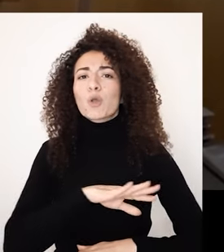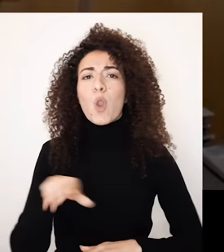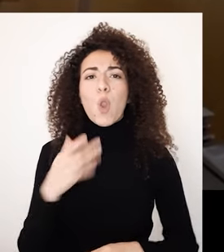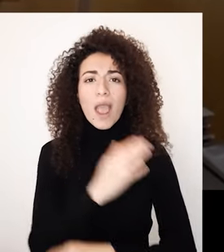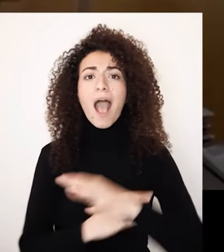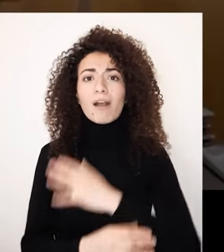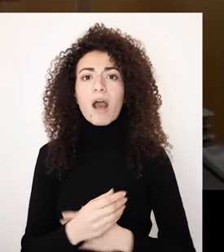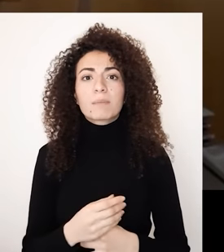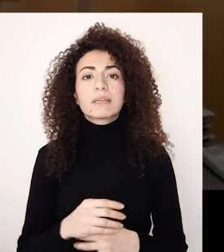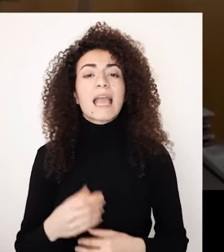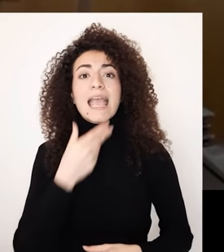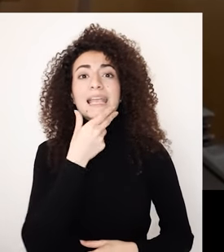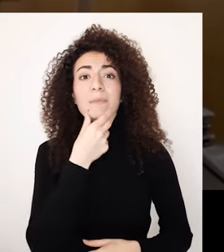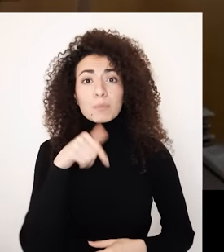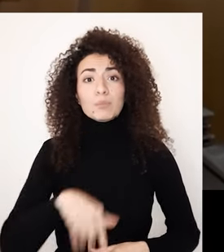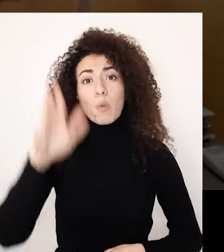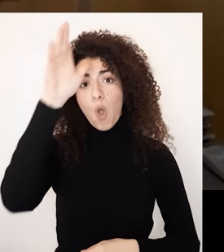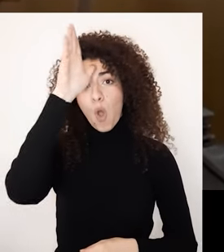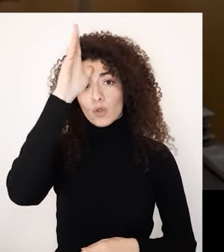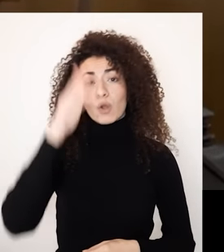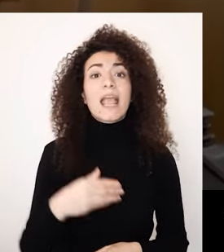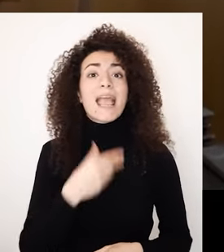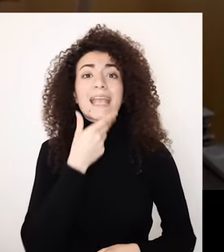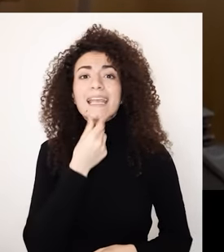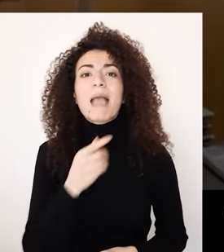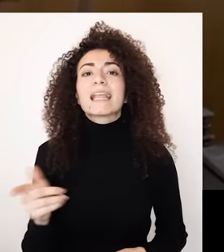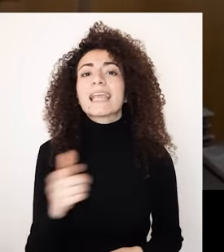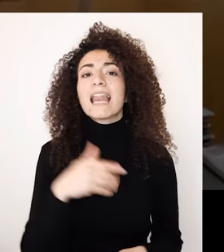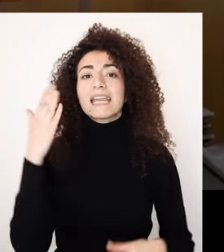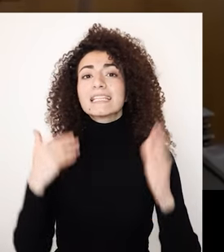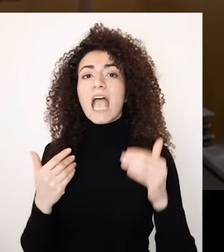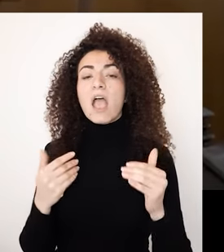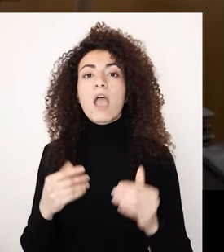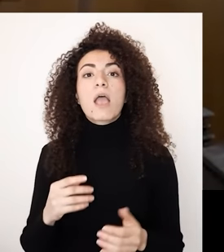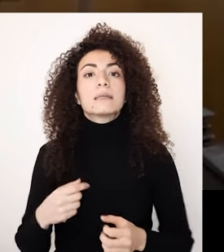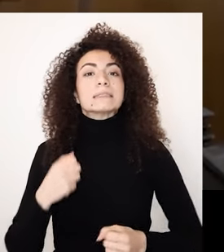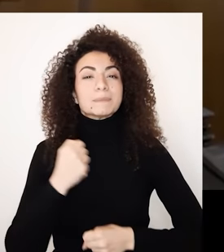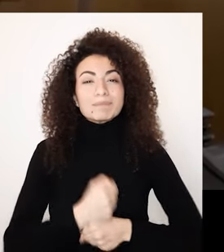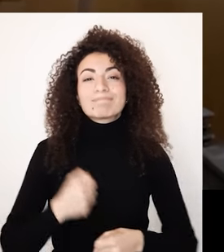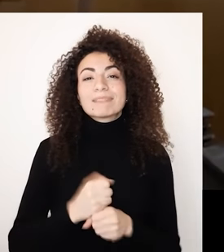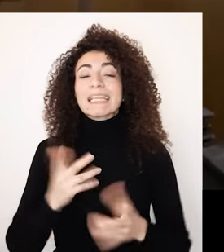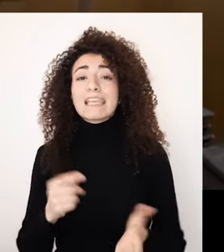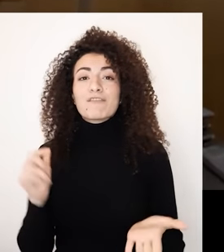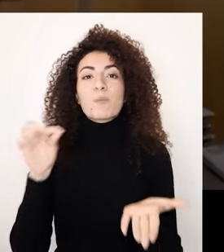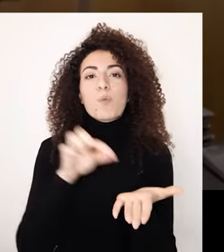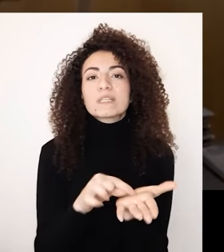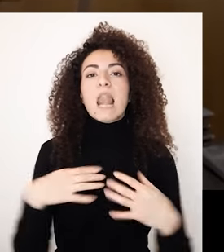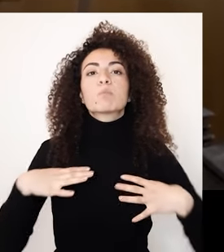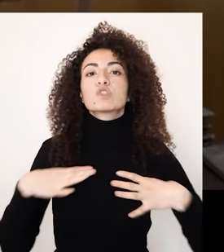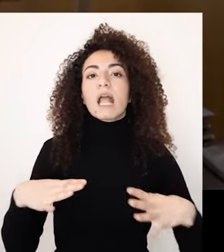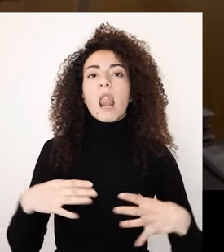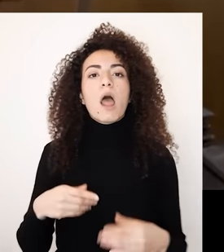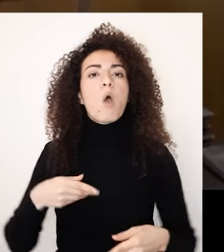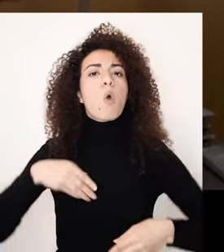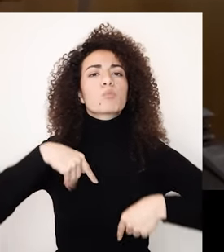بمبادرة الأردن العيش المستقل اللي بيحاول أحكي للنساء ذوات الإعاقة كيف ممكن يكونوا مستقلين بحياتهم